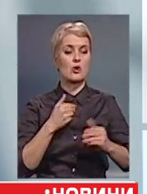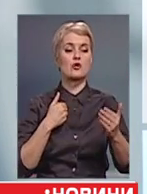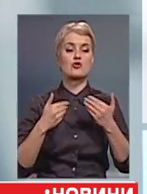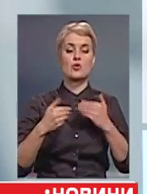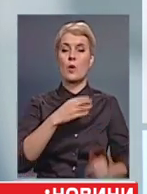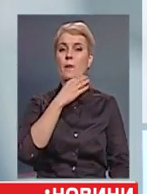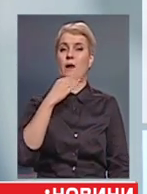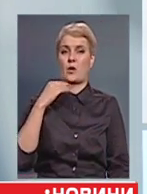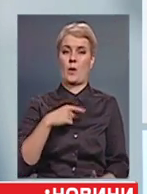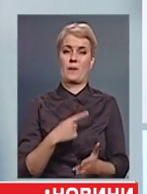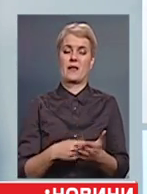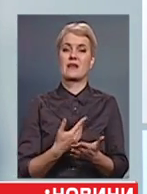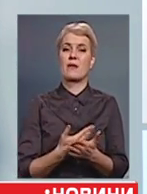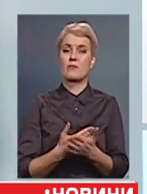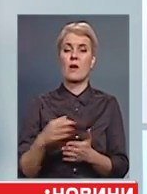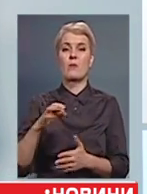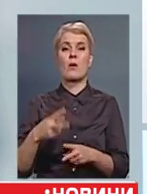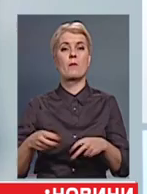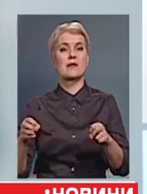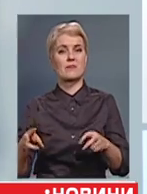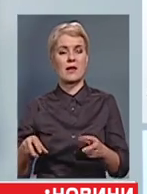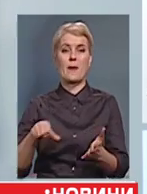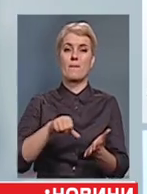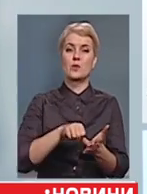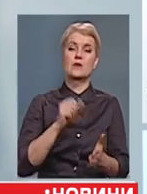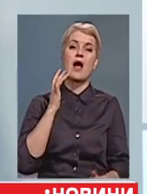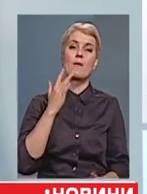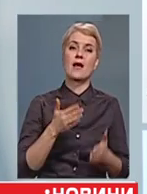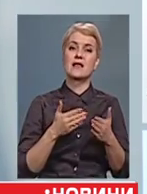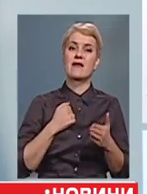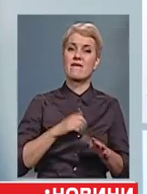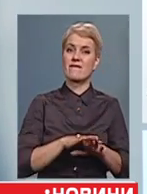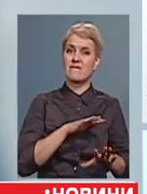багатьох питань, наприклад, стосовно безпеки та присутності американських військ у Європі.